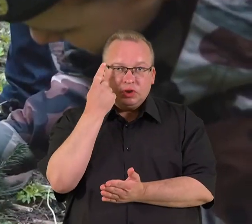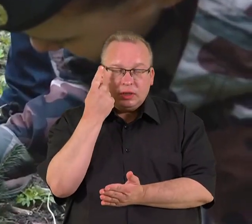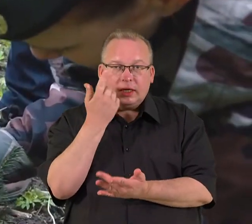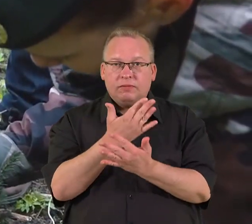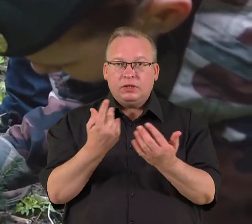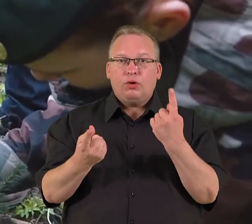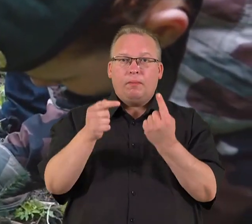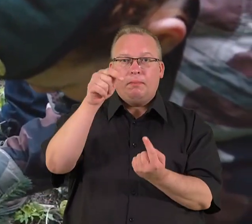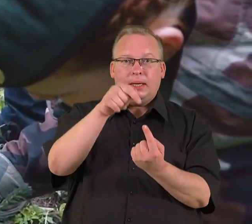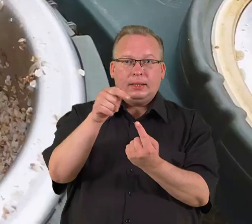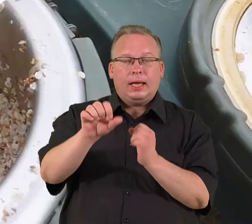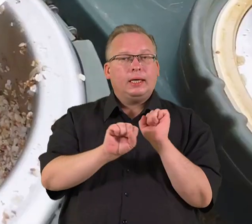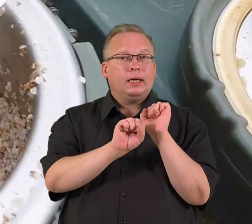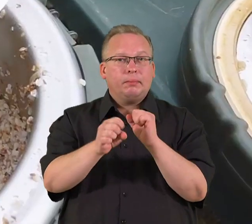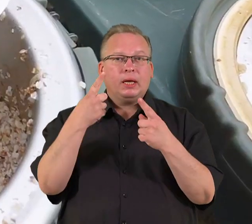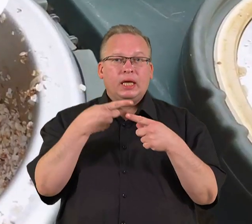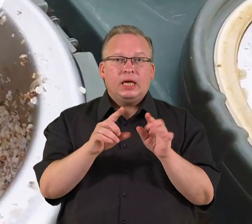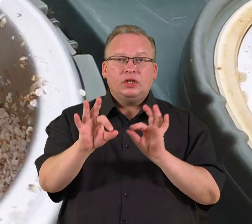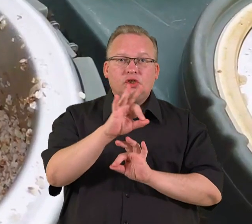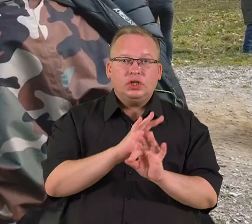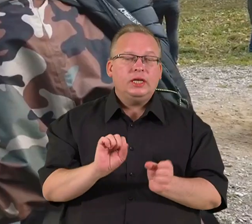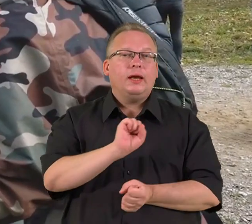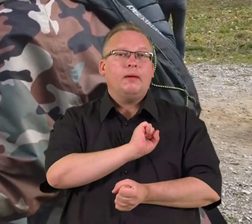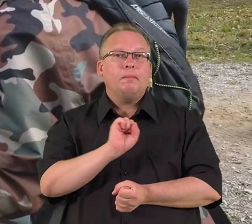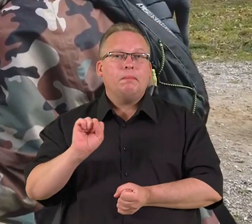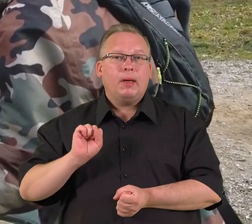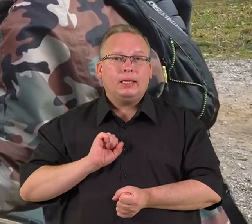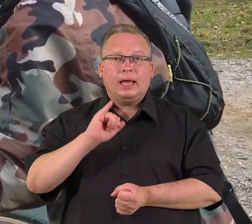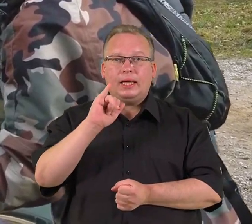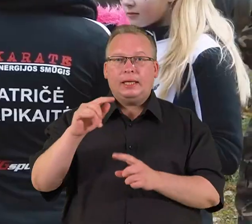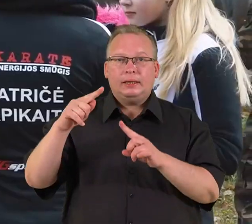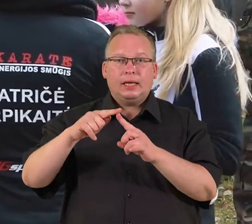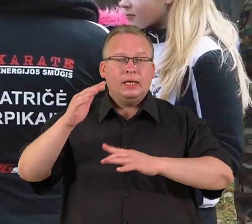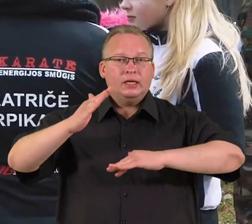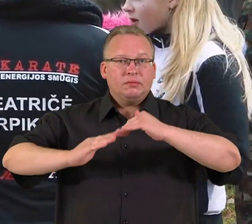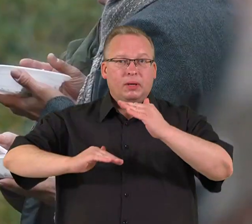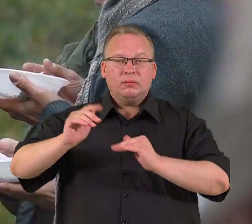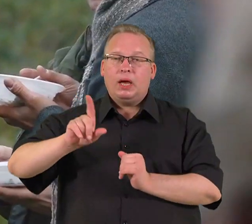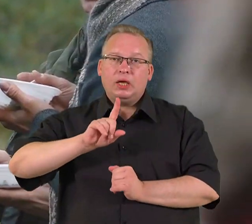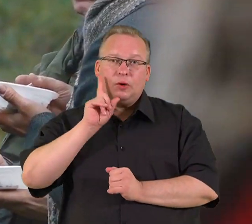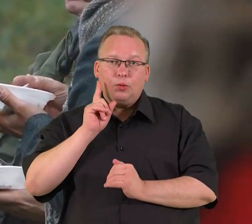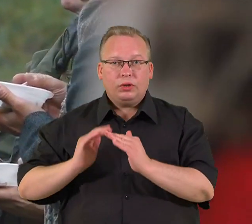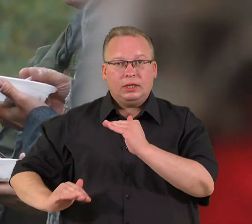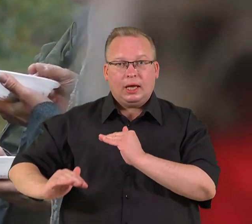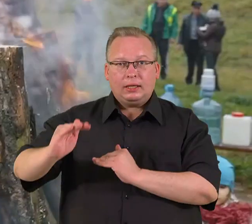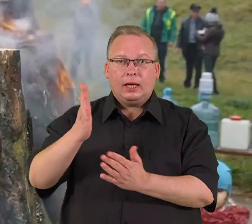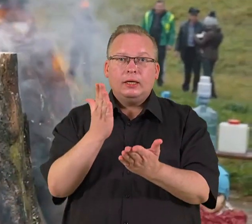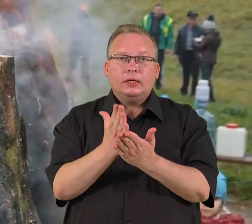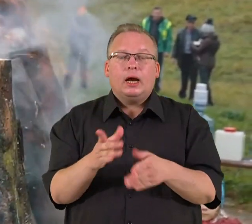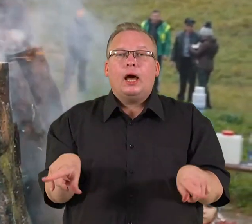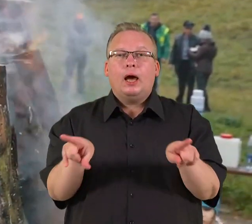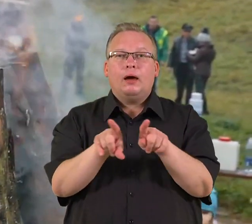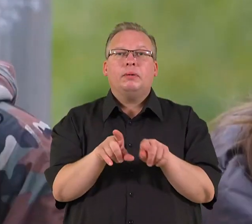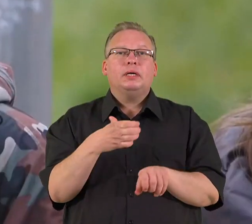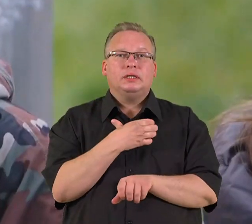žinias irgi pritaikyti gynybai, tai yra inžinieriai, medikai, IT specialistai, taip toliau. Ir jaunieji šauliai irgi yra kaip